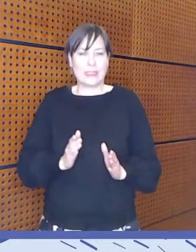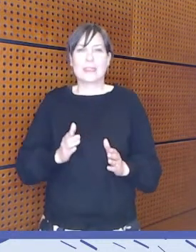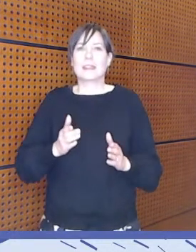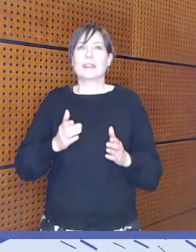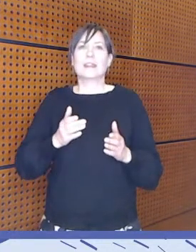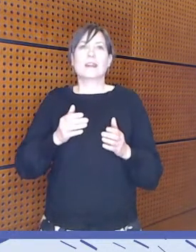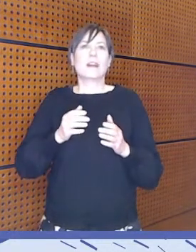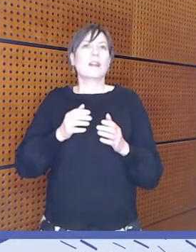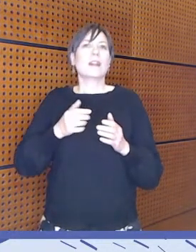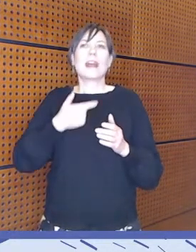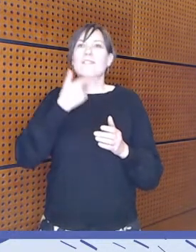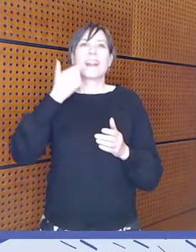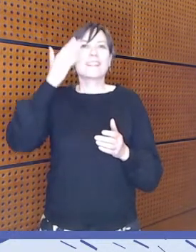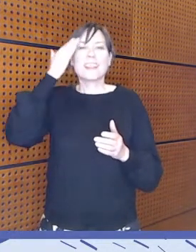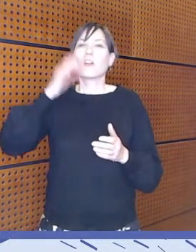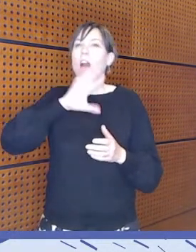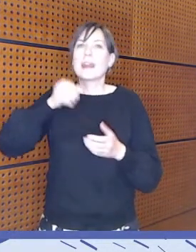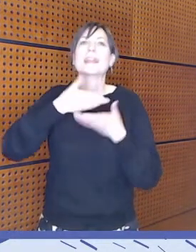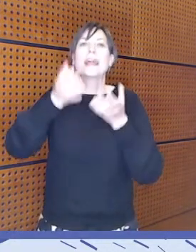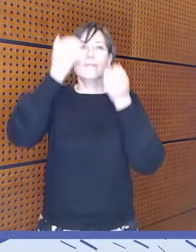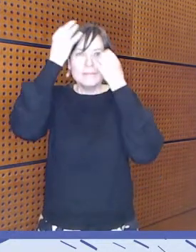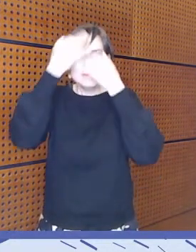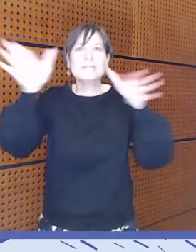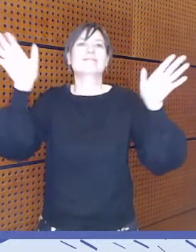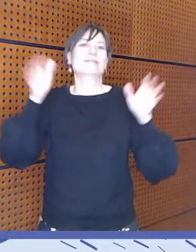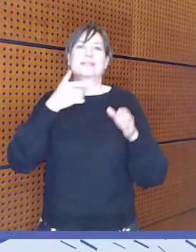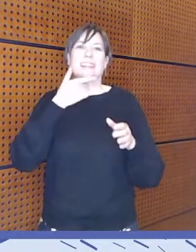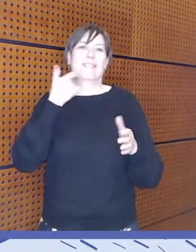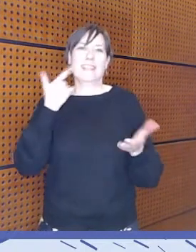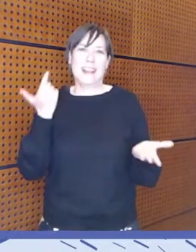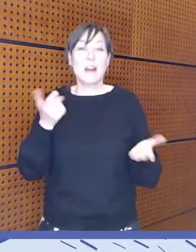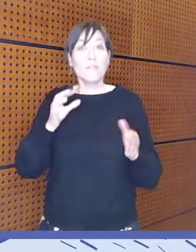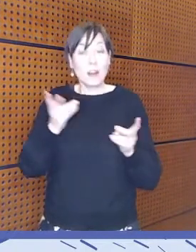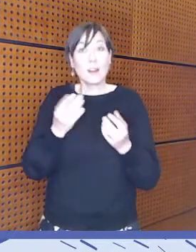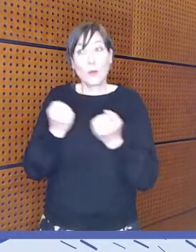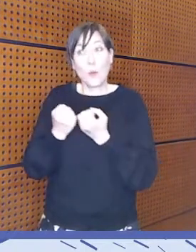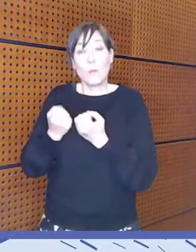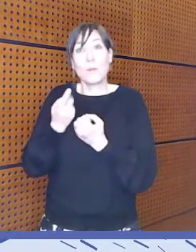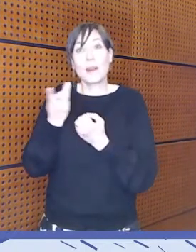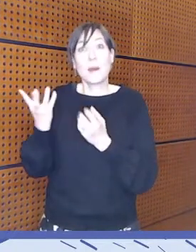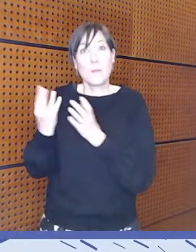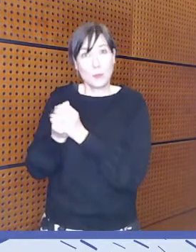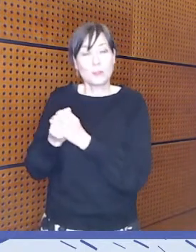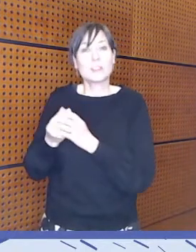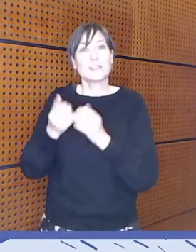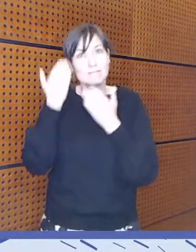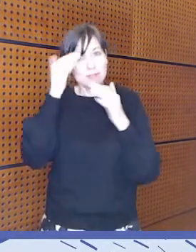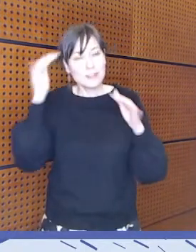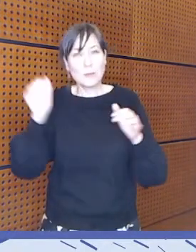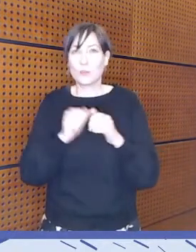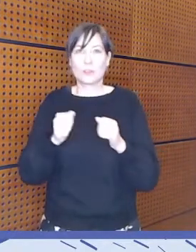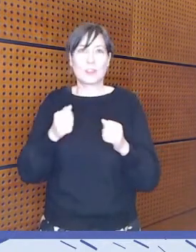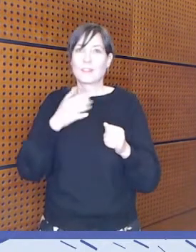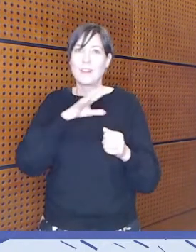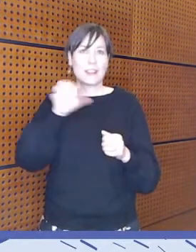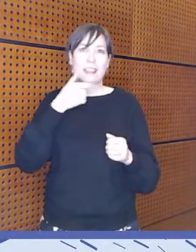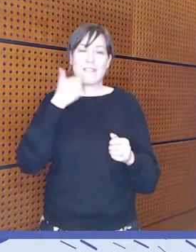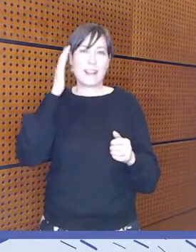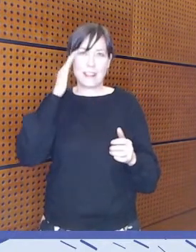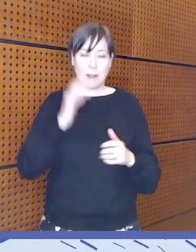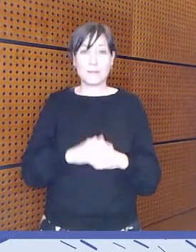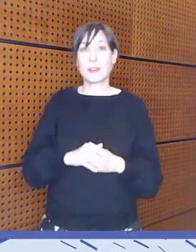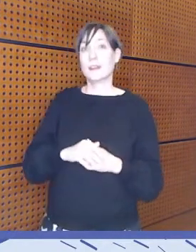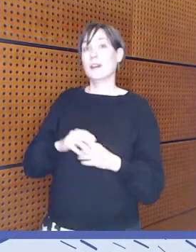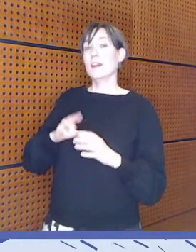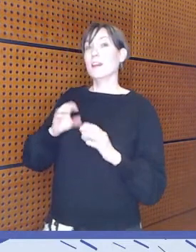ihan vielä olla kaikille saatu sitä tietoa, vaikka meillä on monta kumppanioista jakamassa. Tietopankki kuulostaa hyvältä. Voin itse kertoa, että